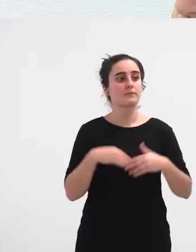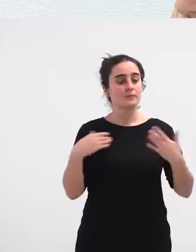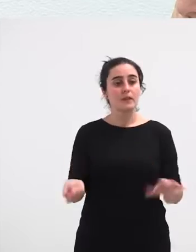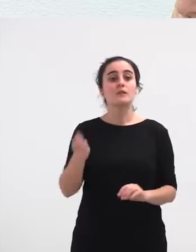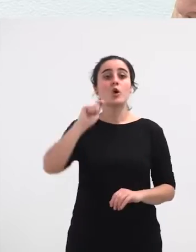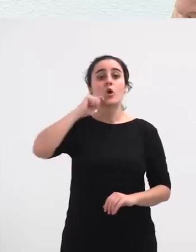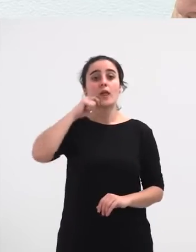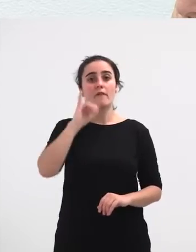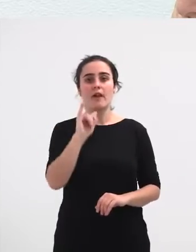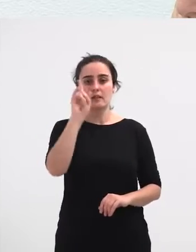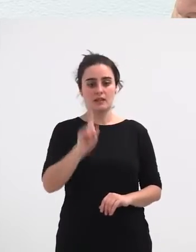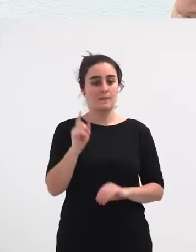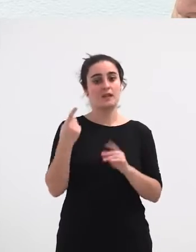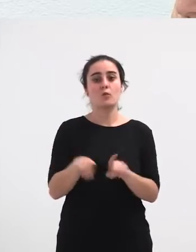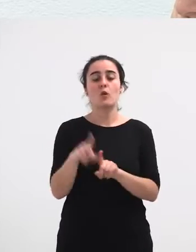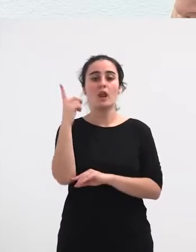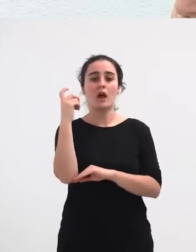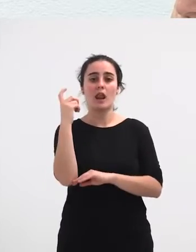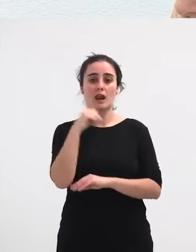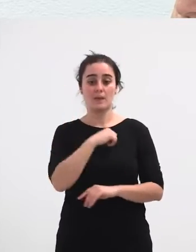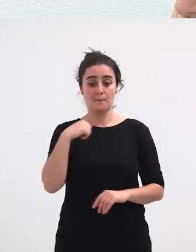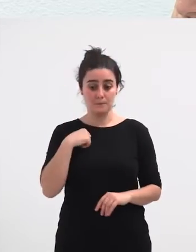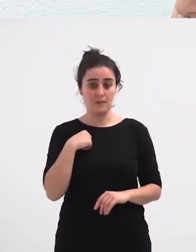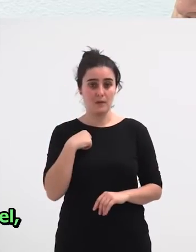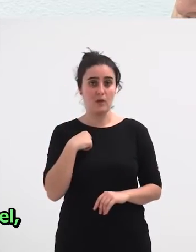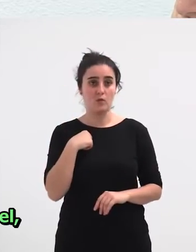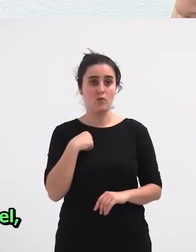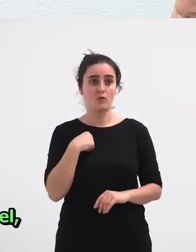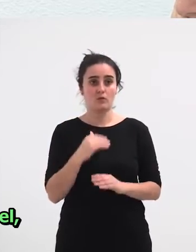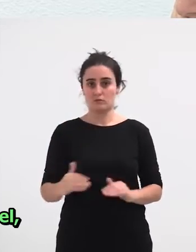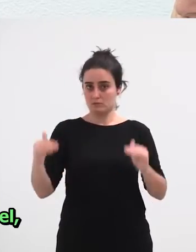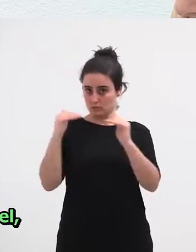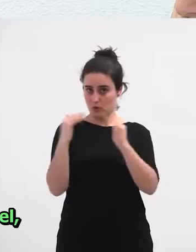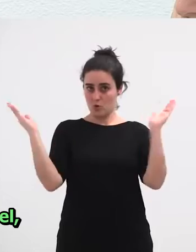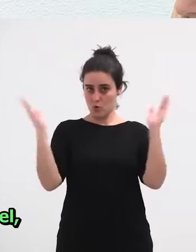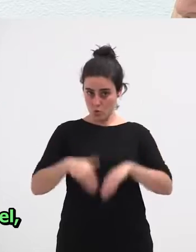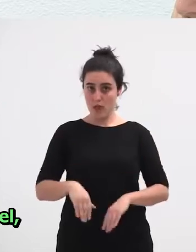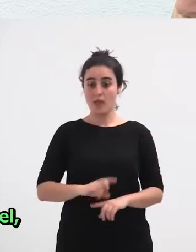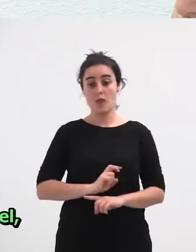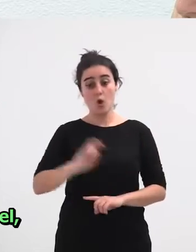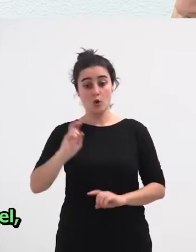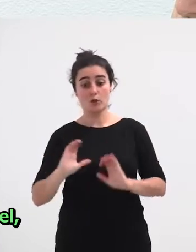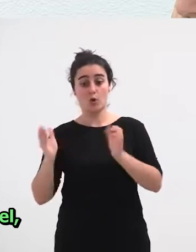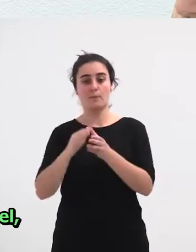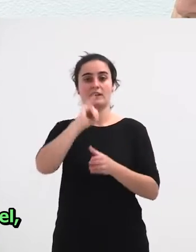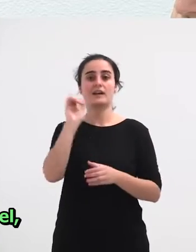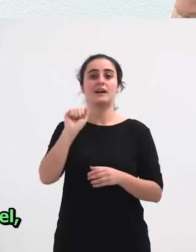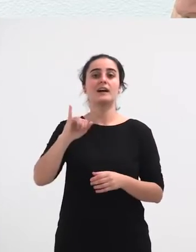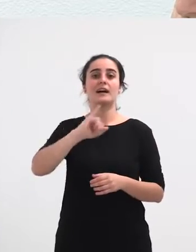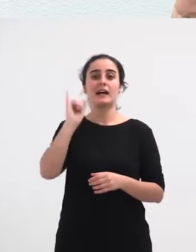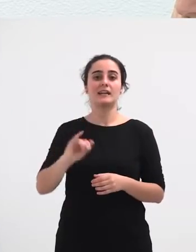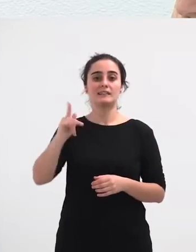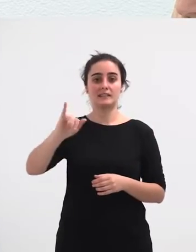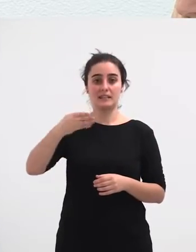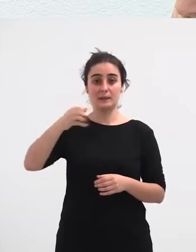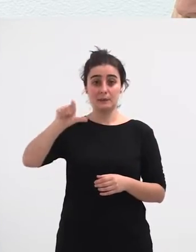Privatizatua Zera Ezena Parekidea Eta Gero Dago Konpainia Bat Jaizkibel Horreindik Aldarrikatzen Ari Dera